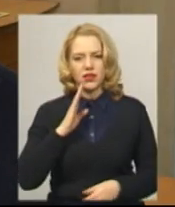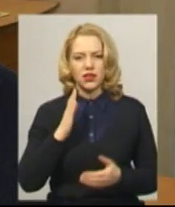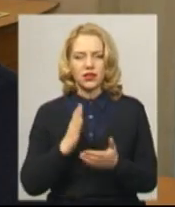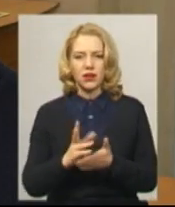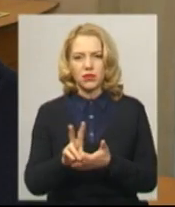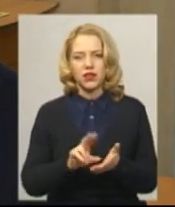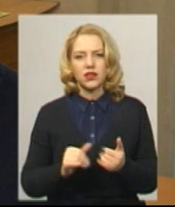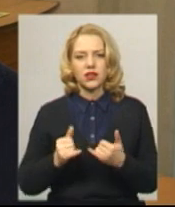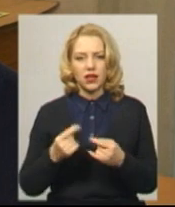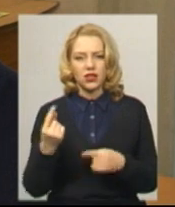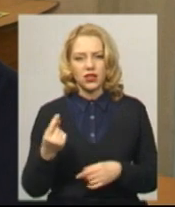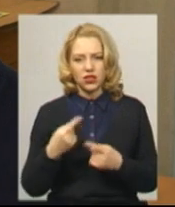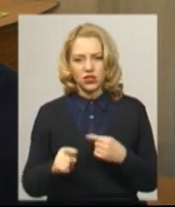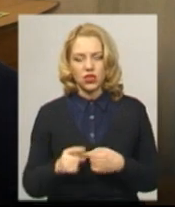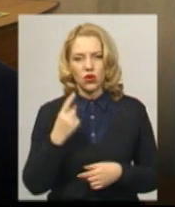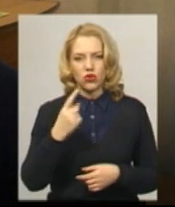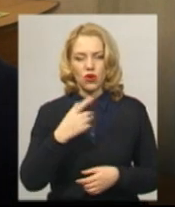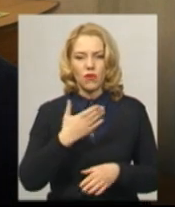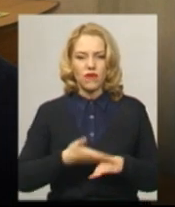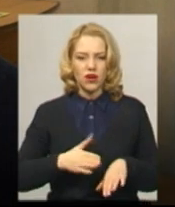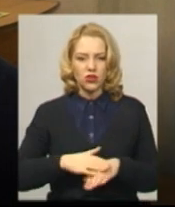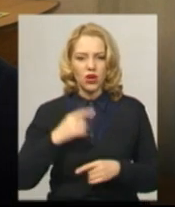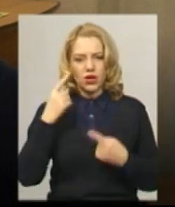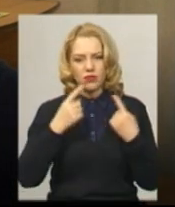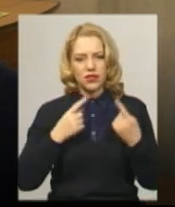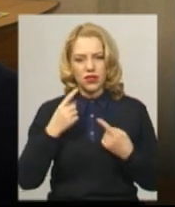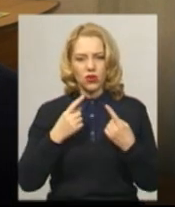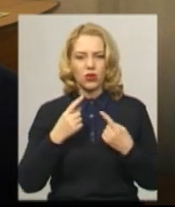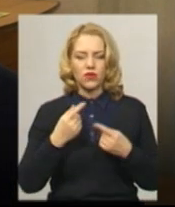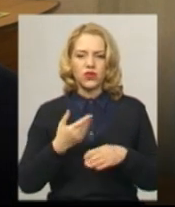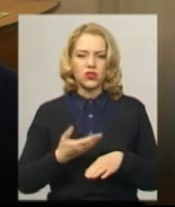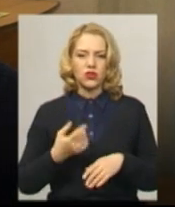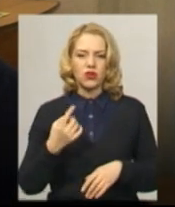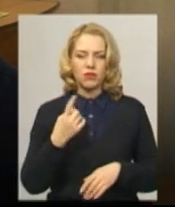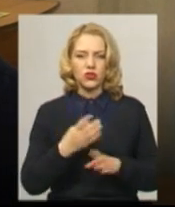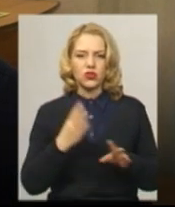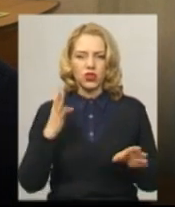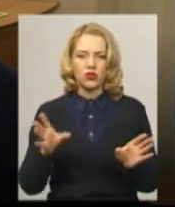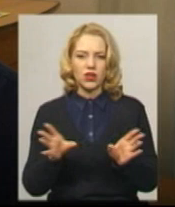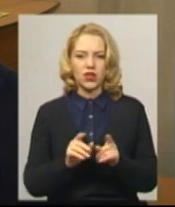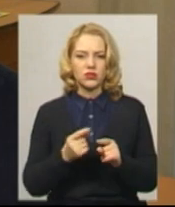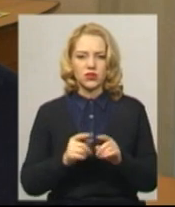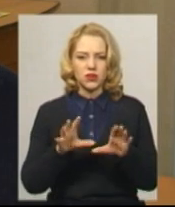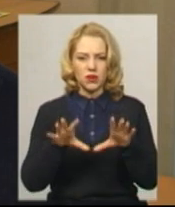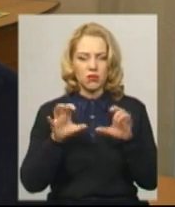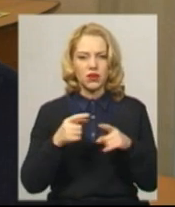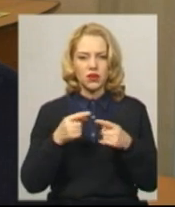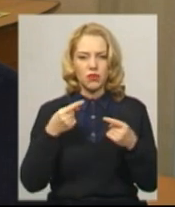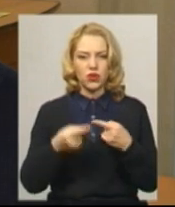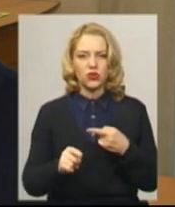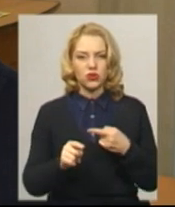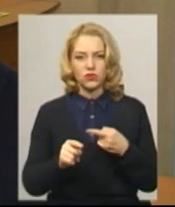Одному важко, психологічно важко, в першу чергу разом, все якось сприймається по-іншому,